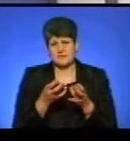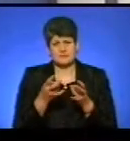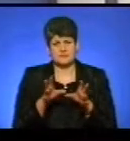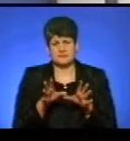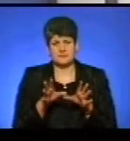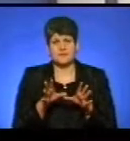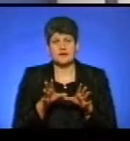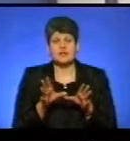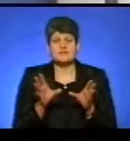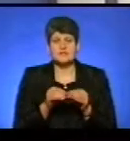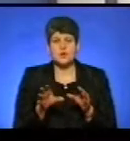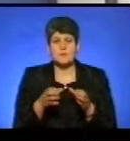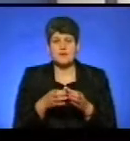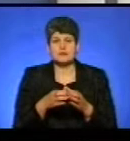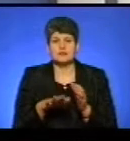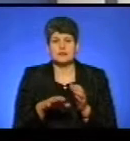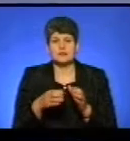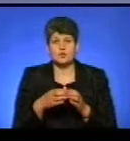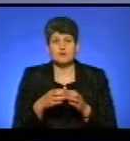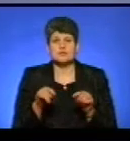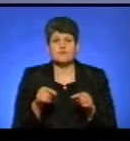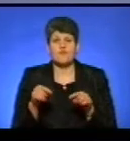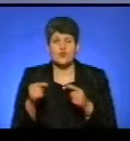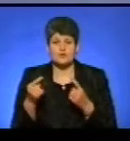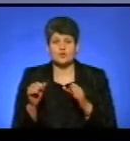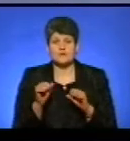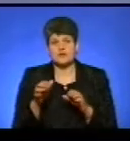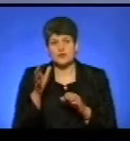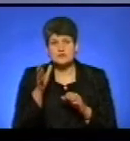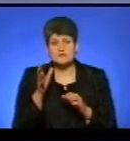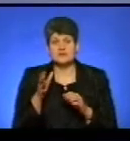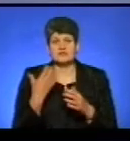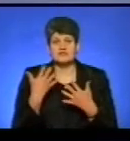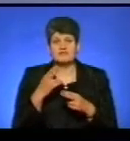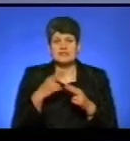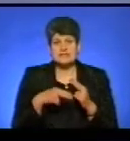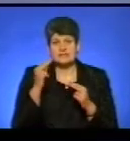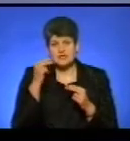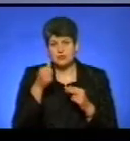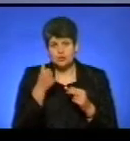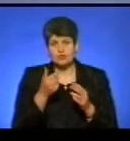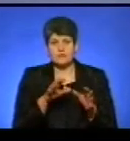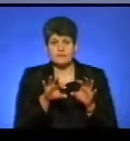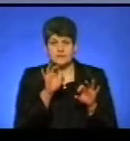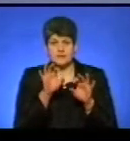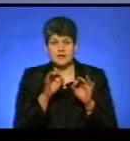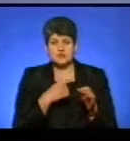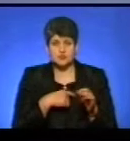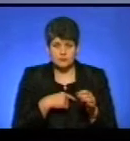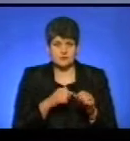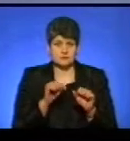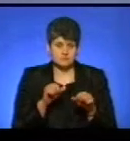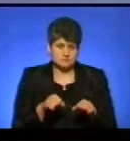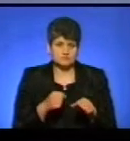Переважно всі об'єднані територіальні громади у нас створювали управління освіти, наприклад, вже в кінці навчального року, перебирали на себе відповідні повноваження, і тоді вже